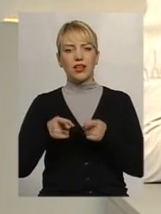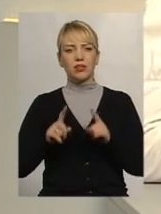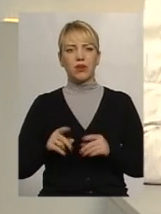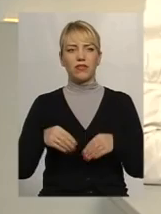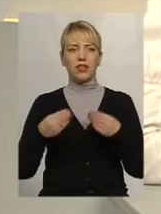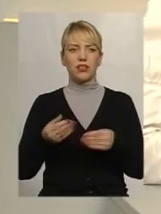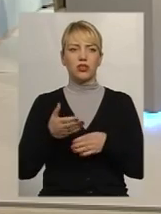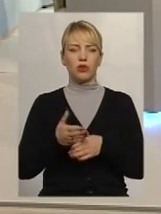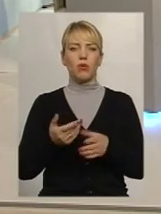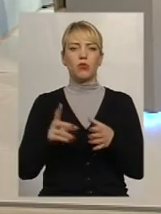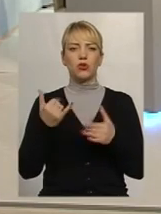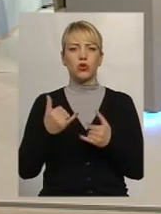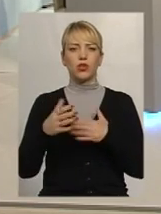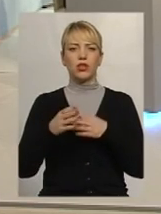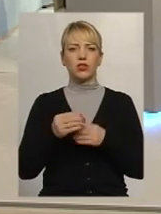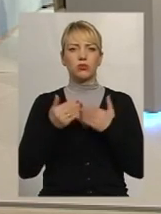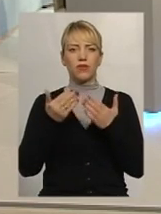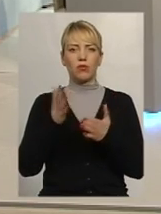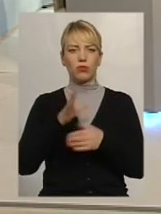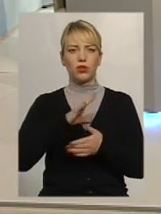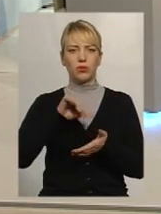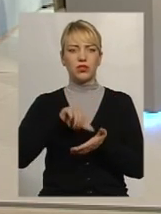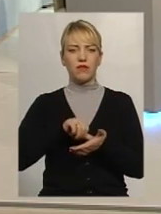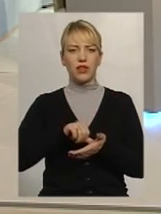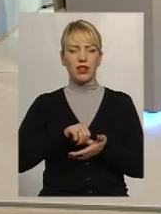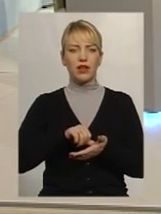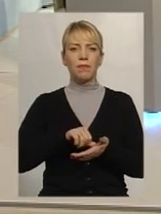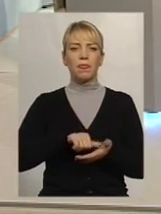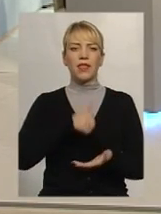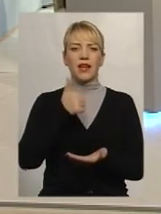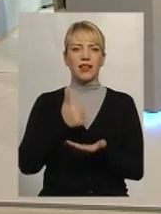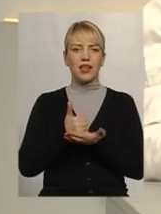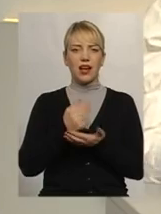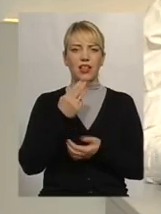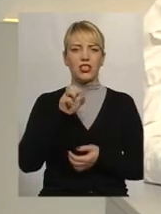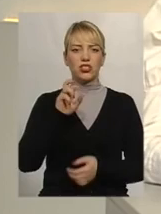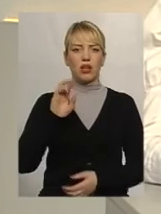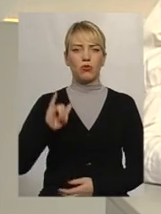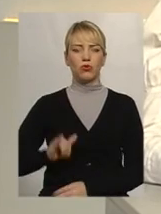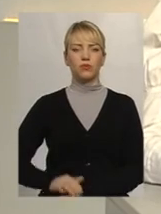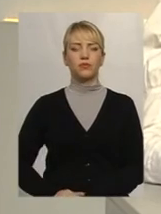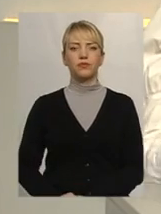Сьогодні разом з вами за круглим столом були представники Генштабу. От маємо короткий коментар одного з них. Прошу.